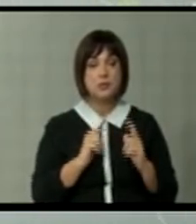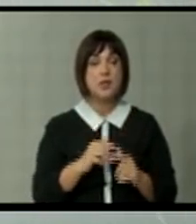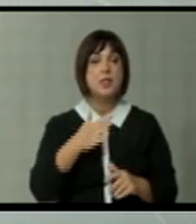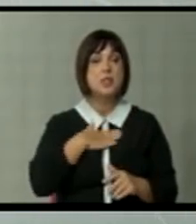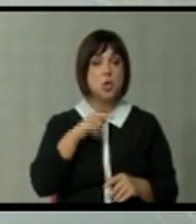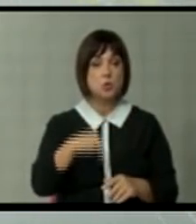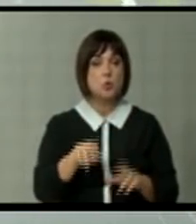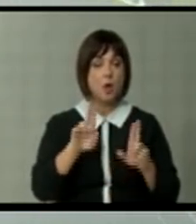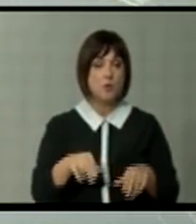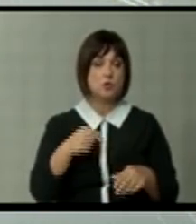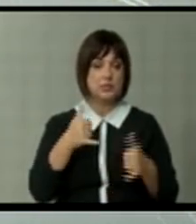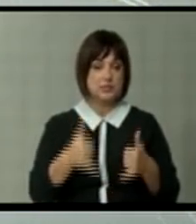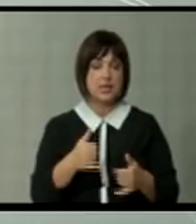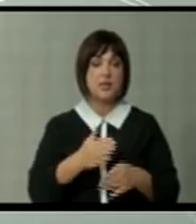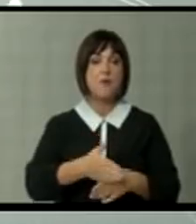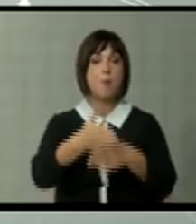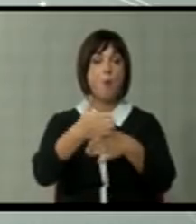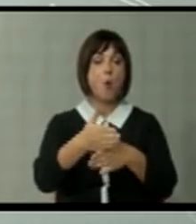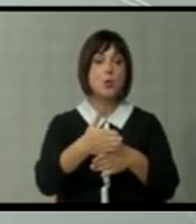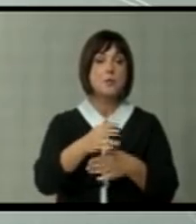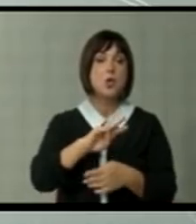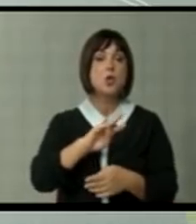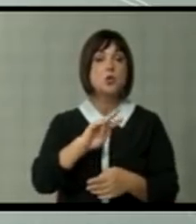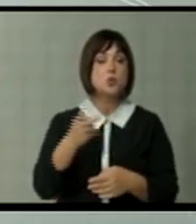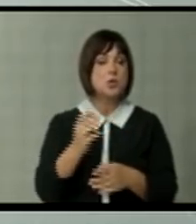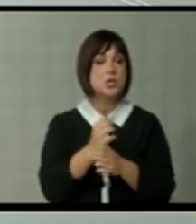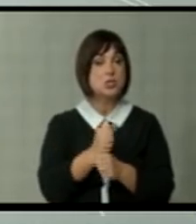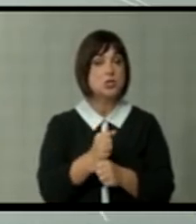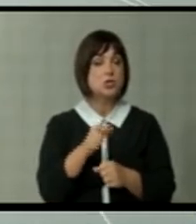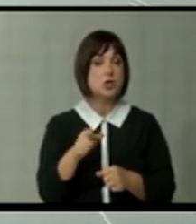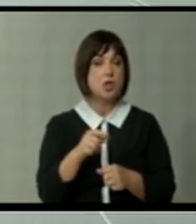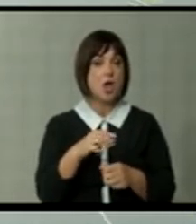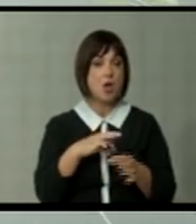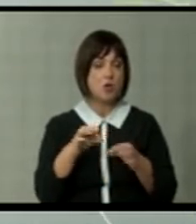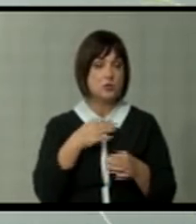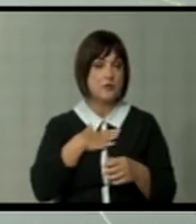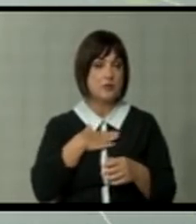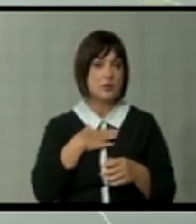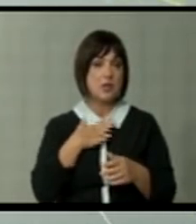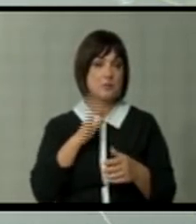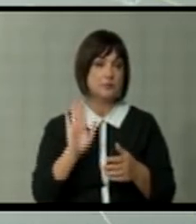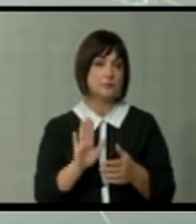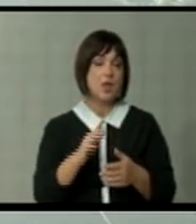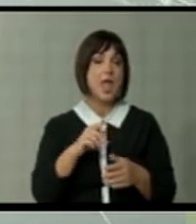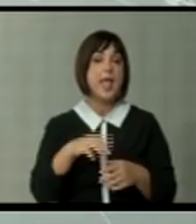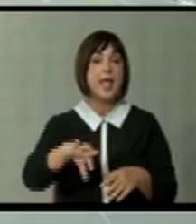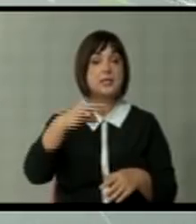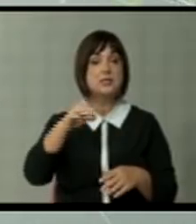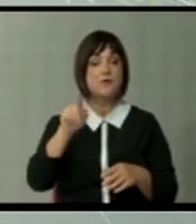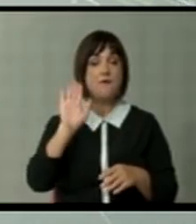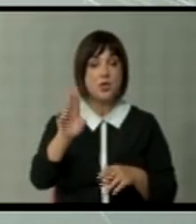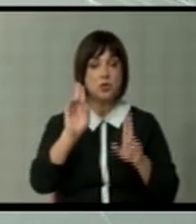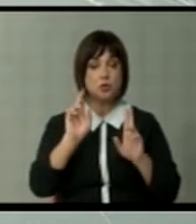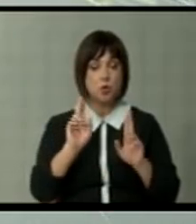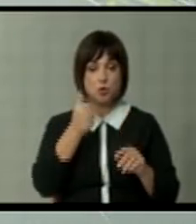ние овде можеме сега да ви помогнеме. Другите ги држат конците ворака. Единственото, вие, што можете,